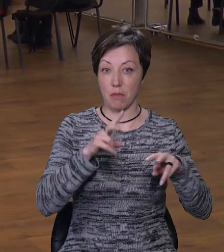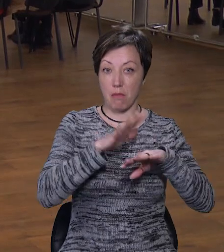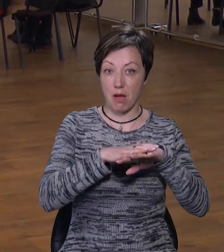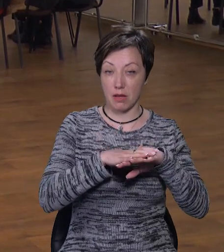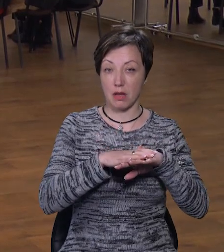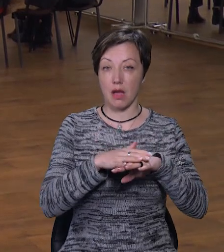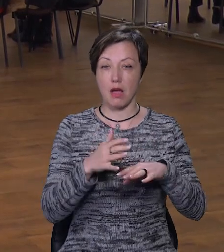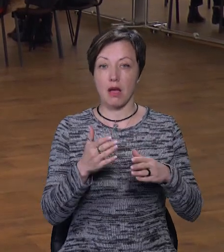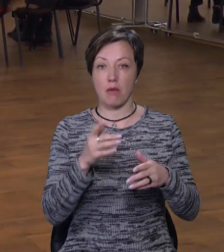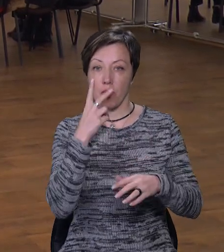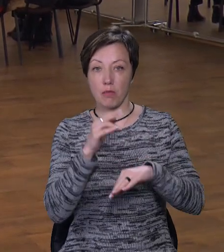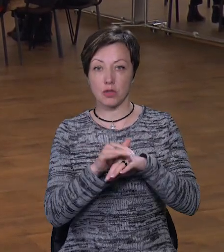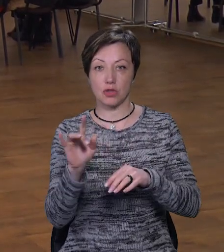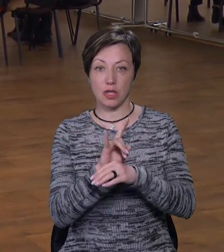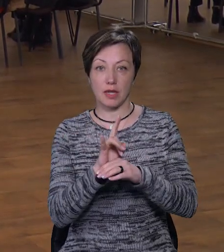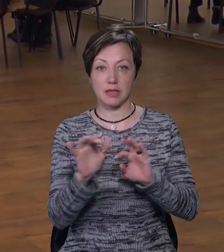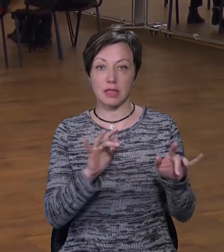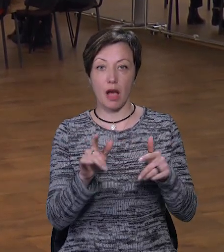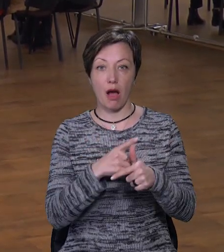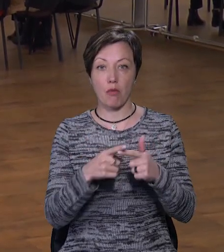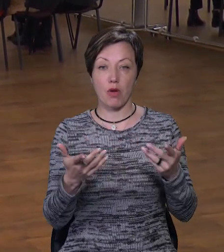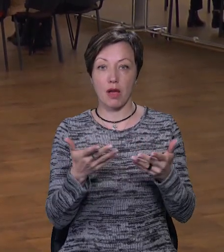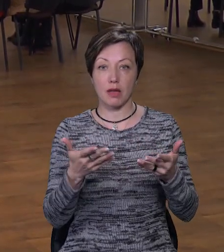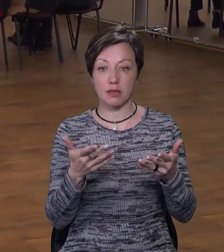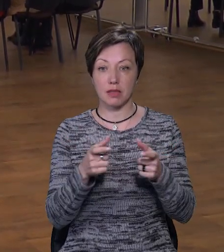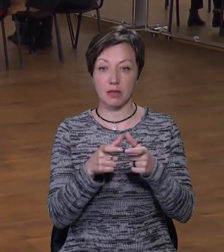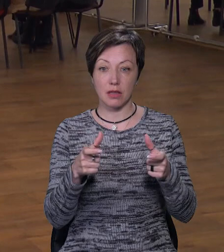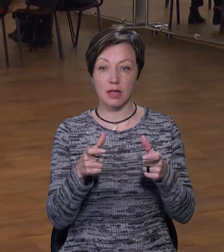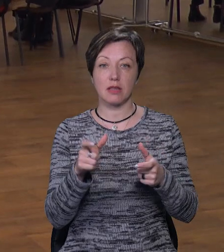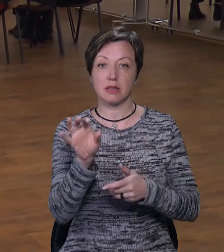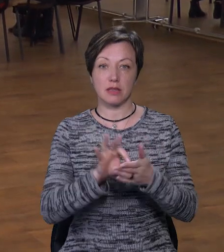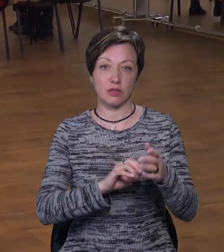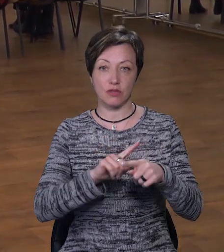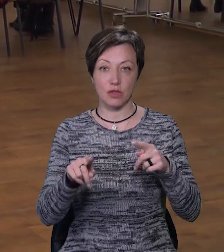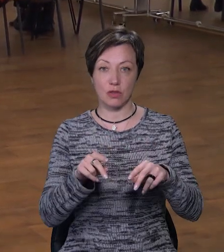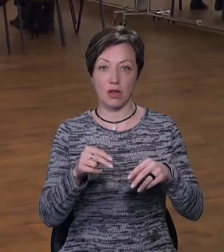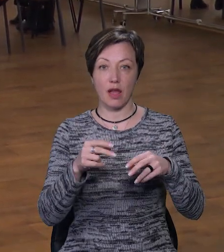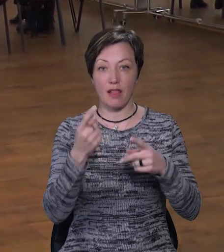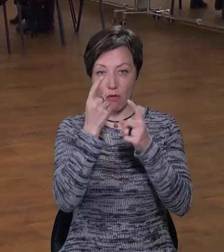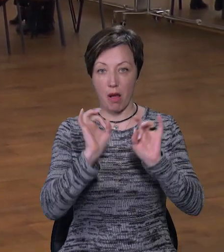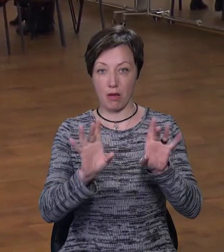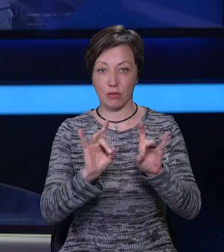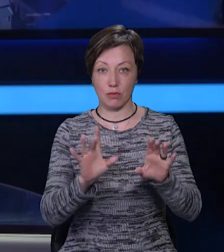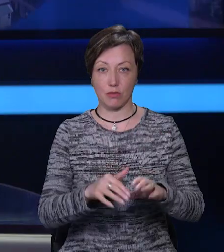тому що вже помічені шахрайські дії або якийсь активний рух на карці. тому вона дуже швидко видає інформацію.